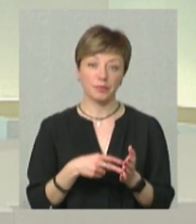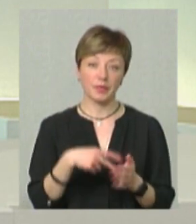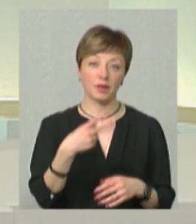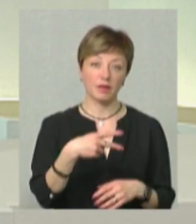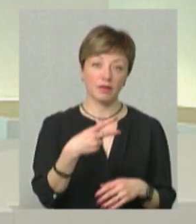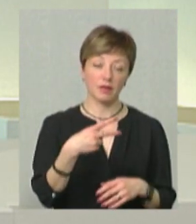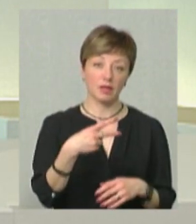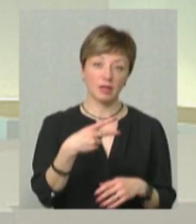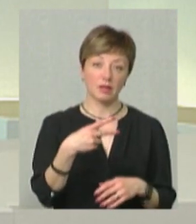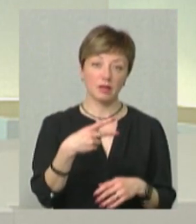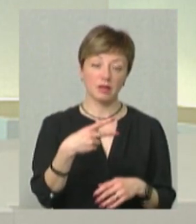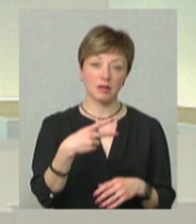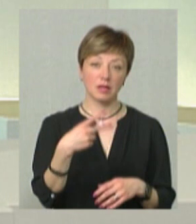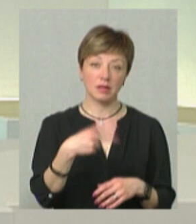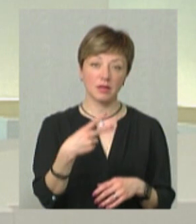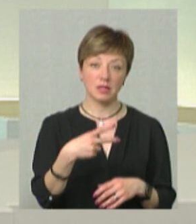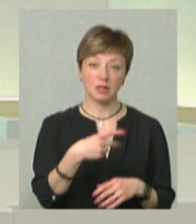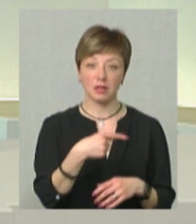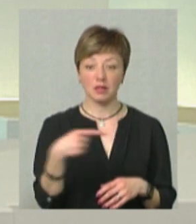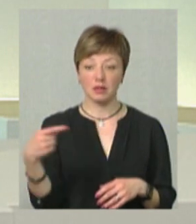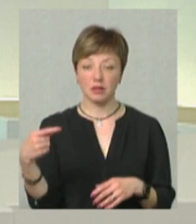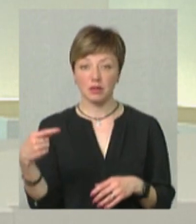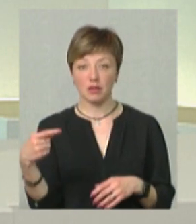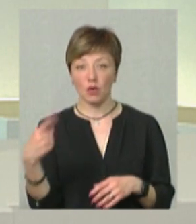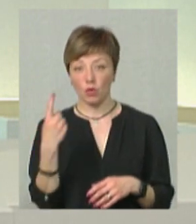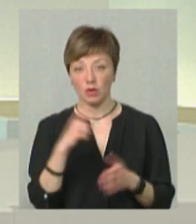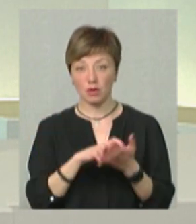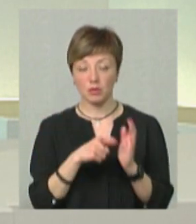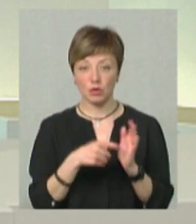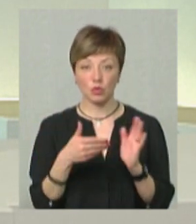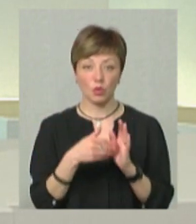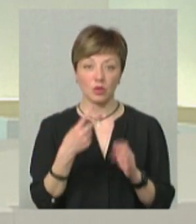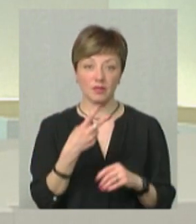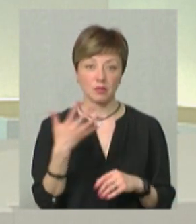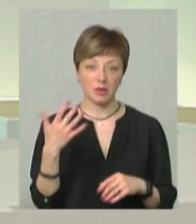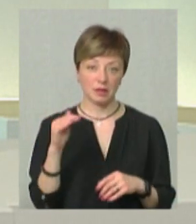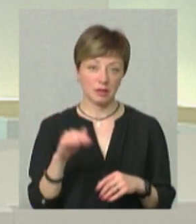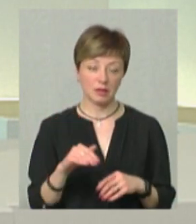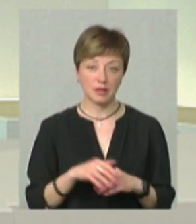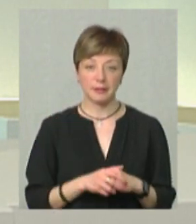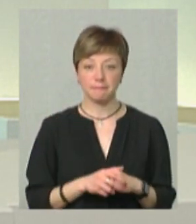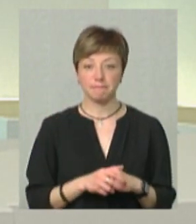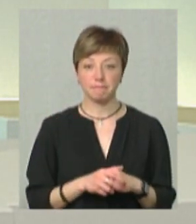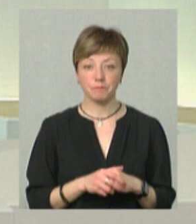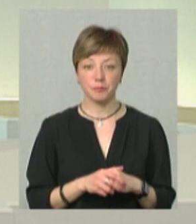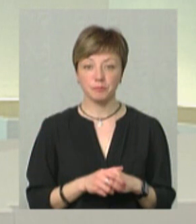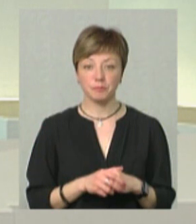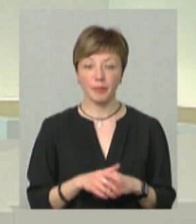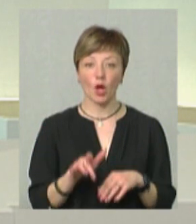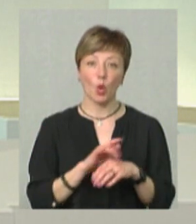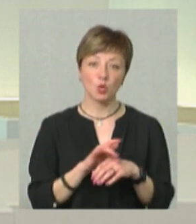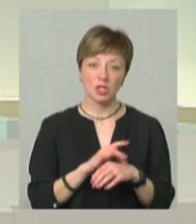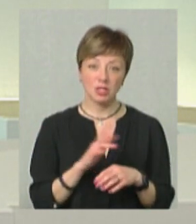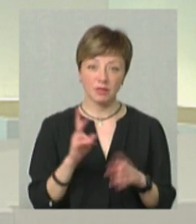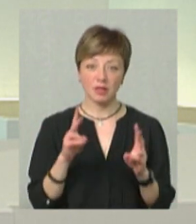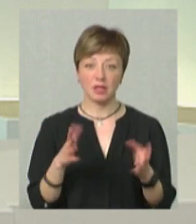ремонту, можна від 20-ти, однокімнатна, до 25-ти,-ми. Це хрущівки,